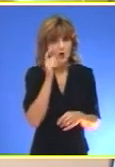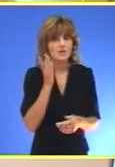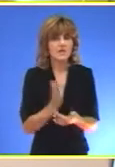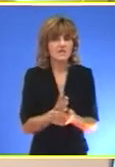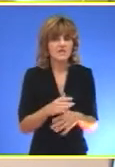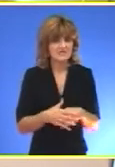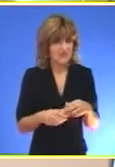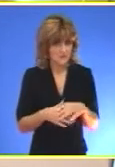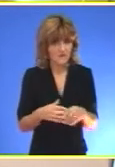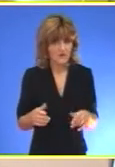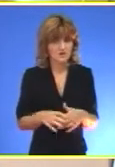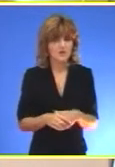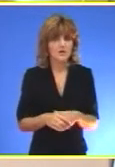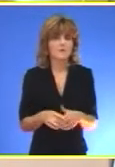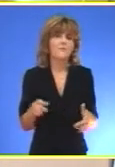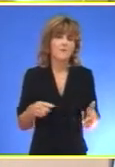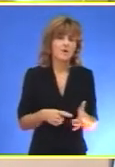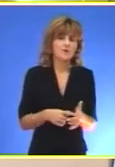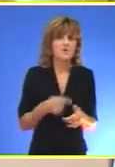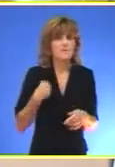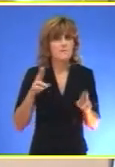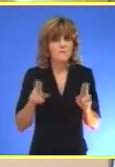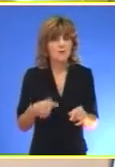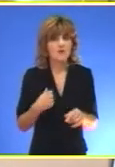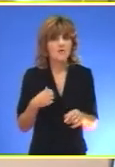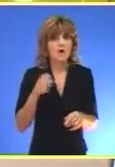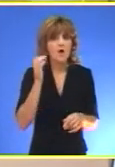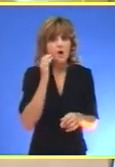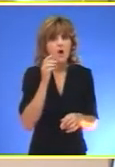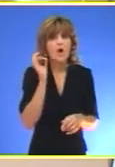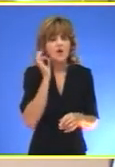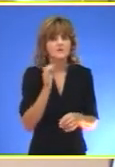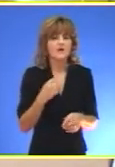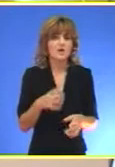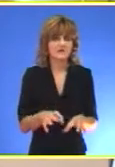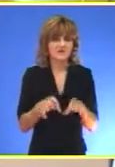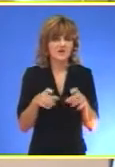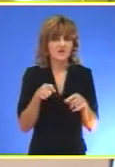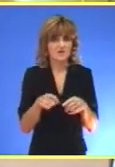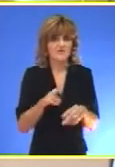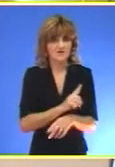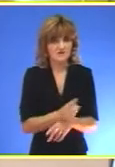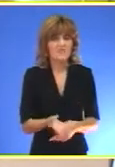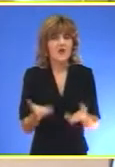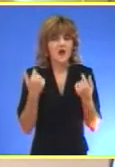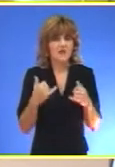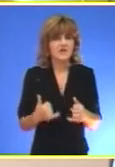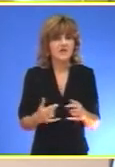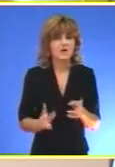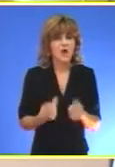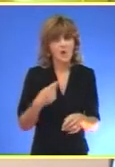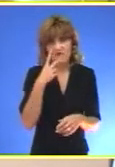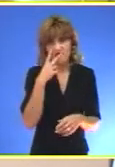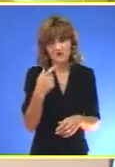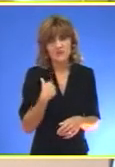pre svega zadovoljni Potraja će, moramo vrlo ozbiljno shvatiti period adaptacije Ali evo kako se ve danas vidjelo